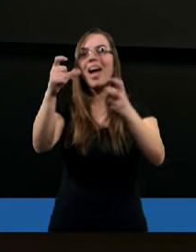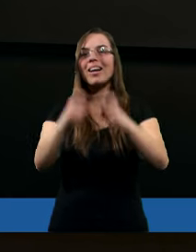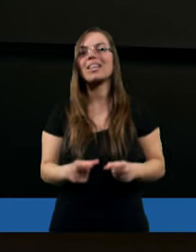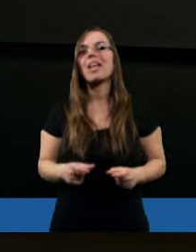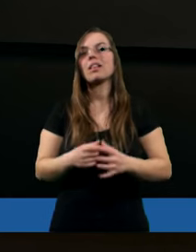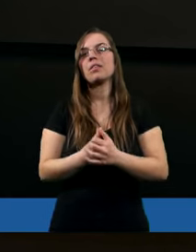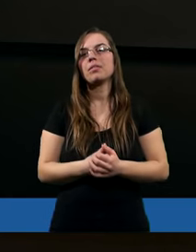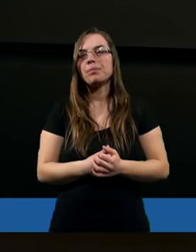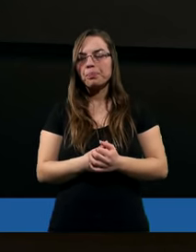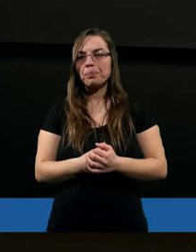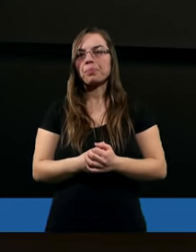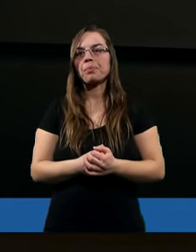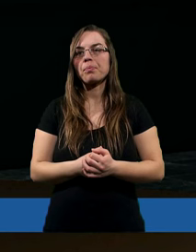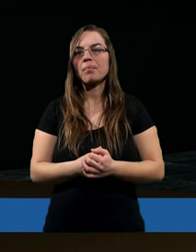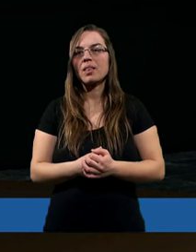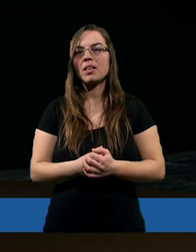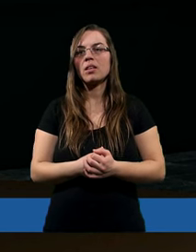Magda, gdybym prosić Ciebie o przeczytanie.